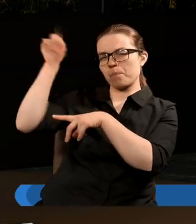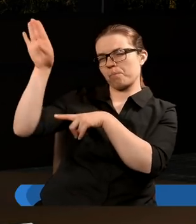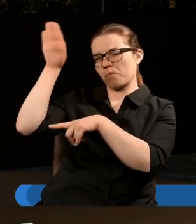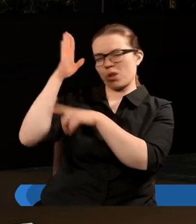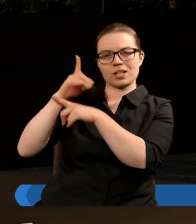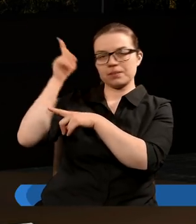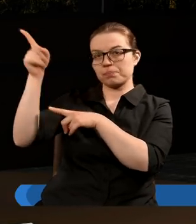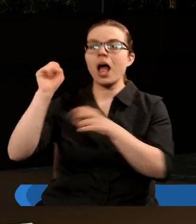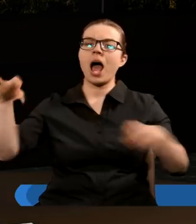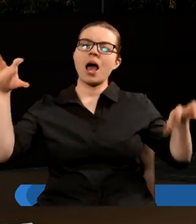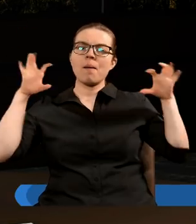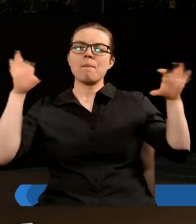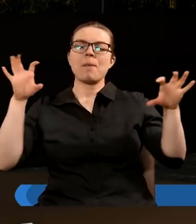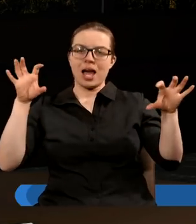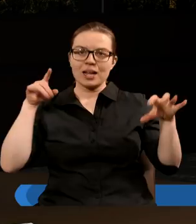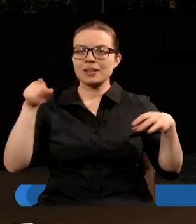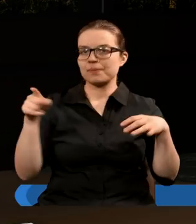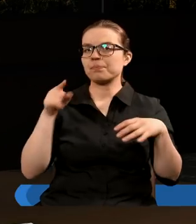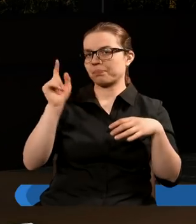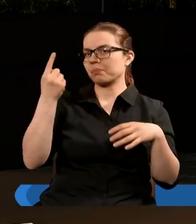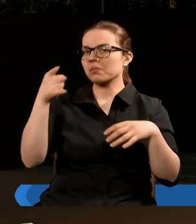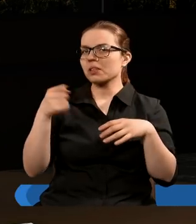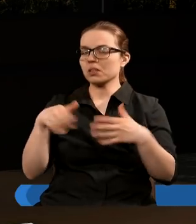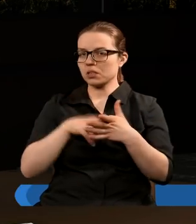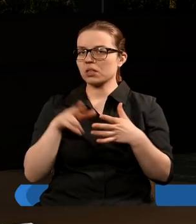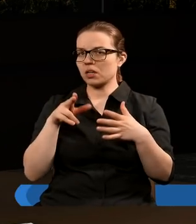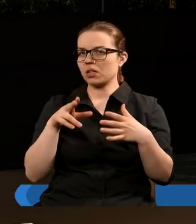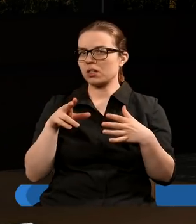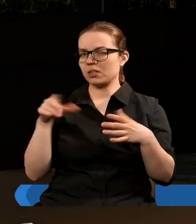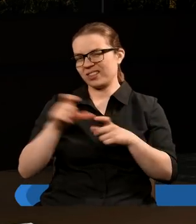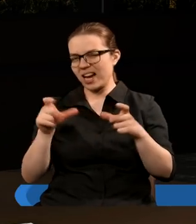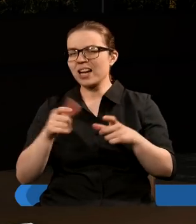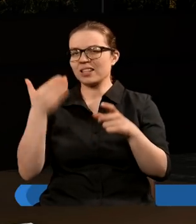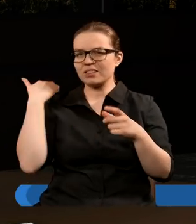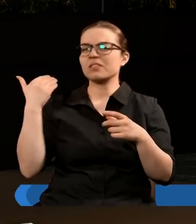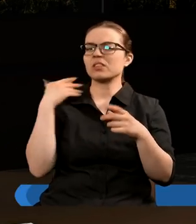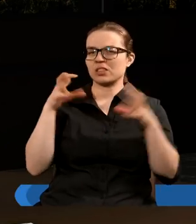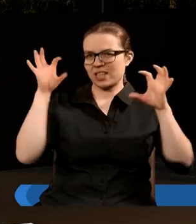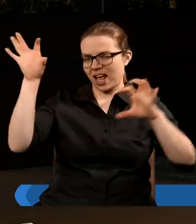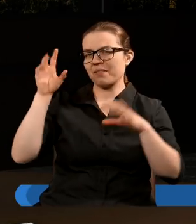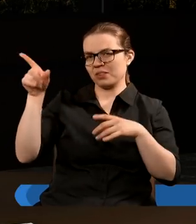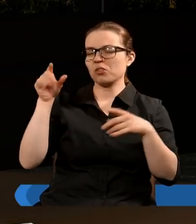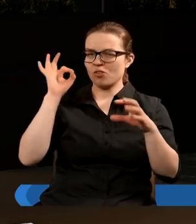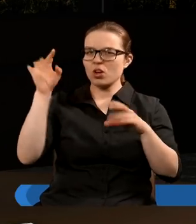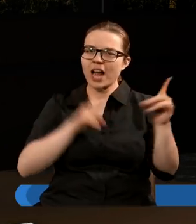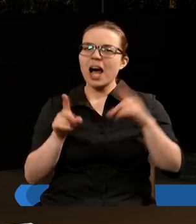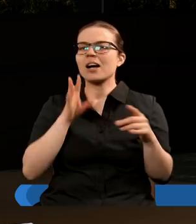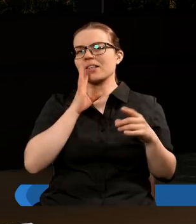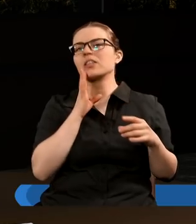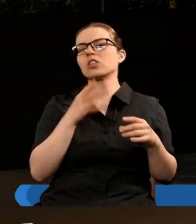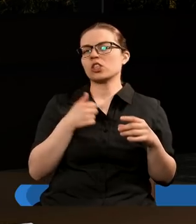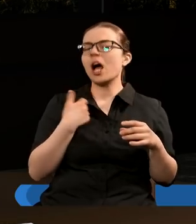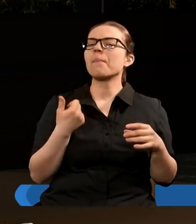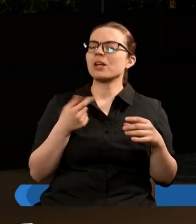bestia, papiestwo tutaj stwarza sobie swoje znamie, swój znak, żeby ludzie